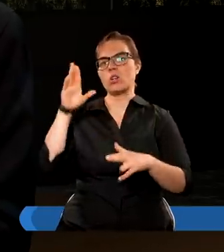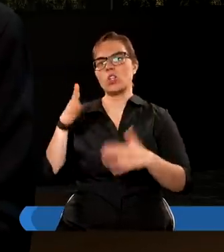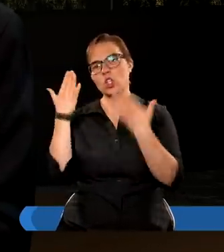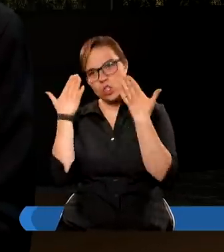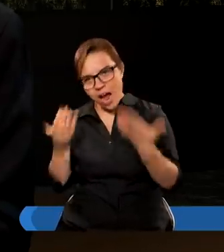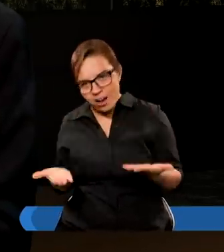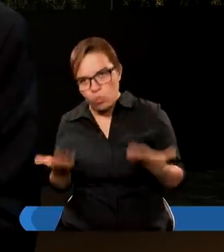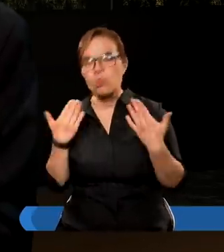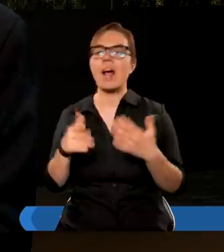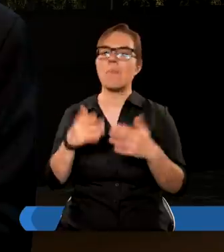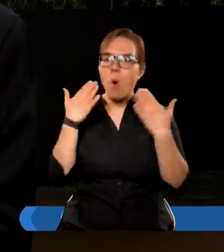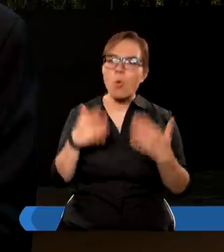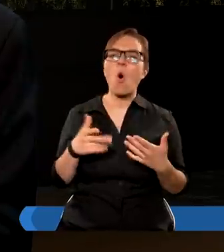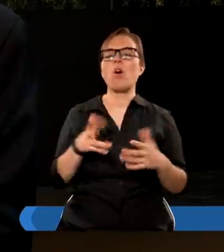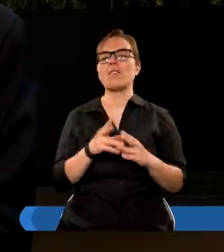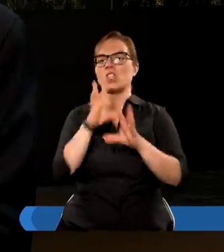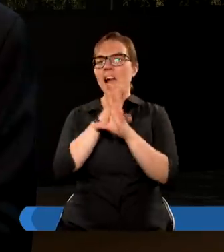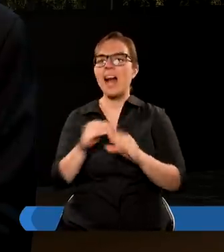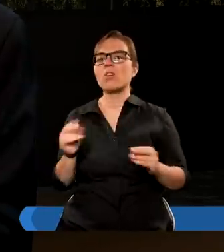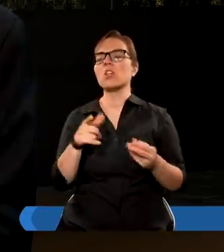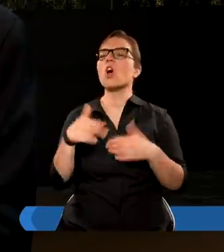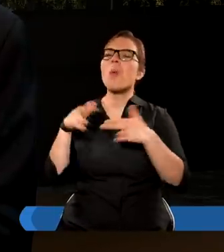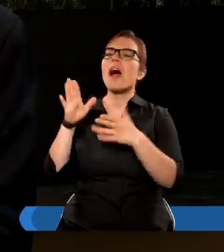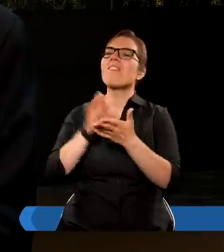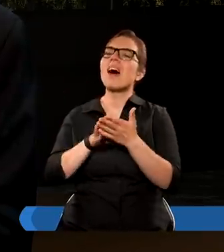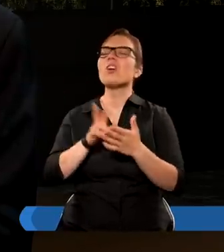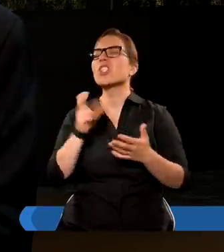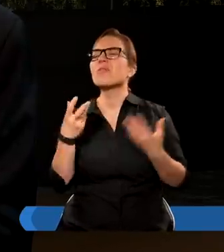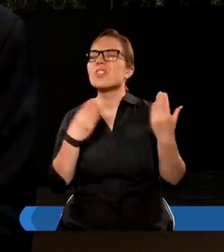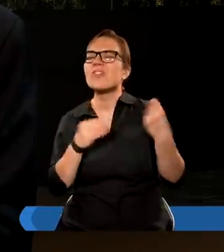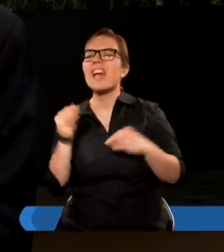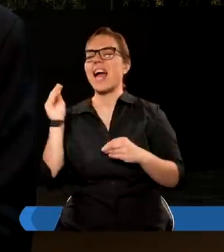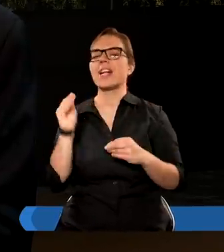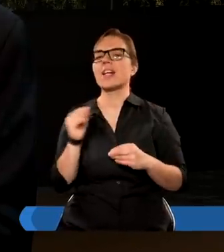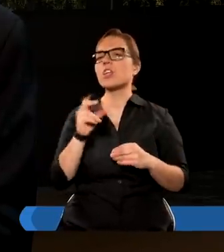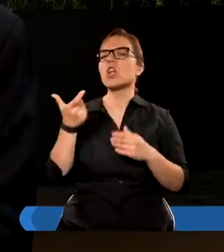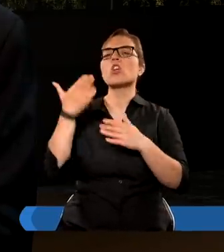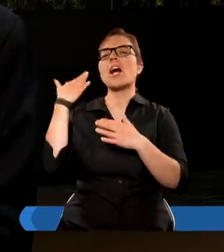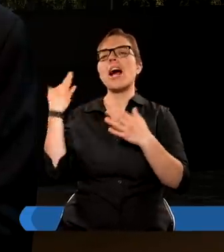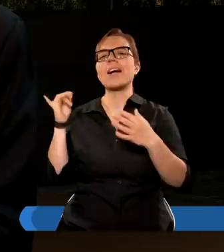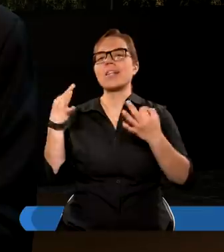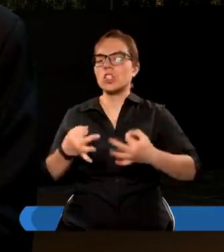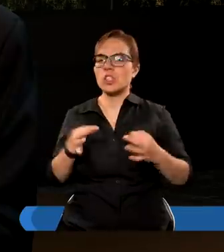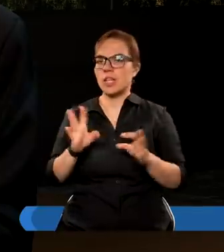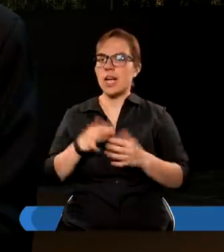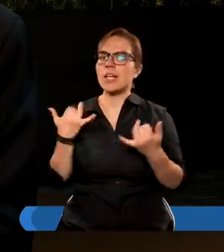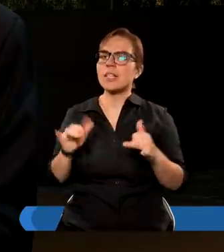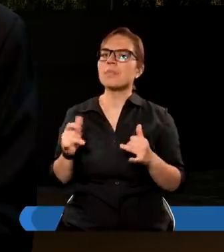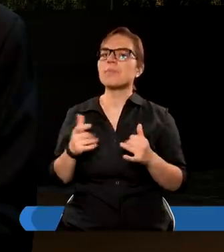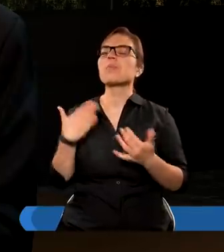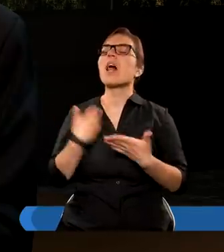szacunek, pokłonić się, ale oddanie chwały jest czymś więcej. Czymś było czymś o wiele szerszym niż dzisiaj. rozumiemy.